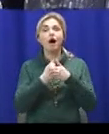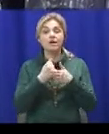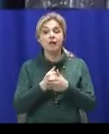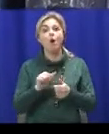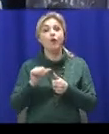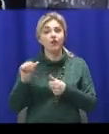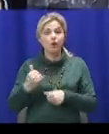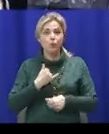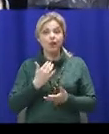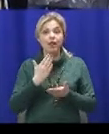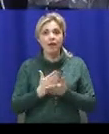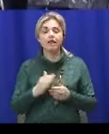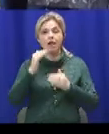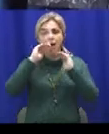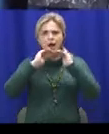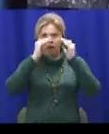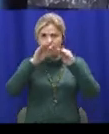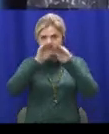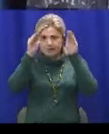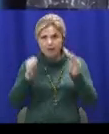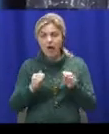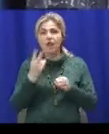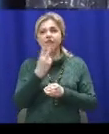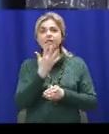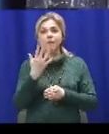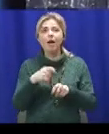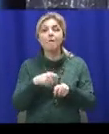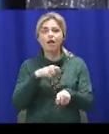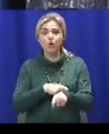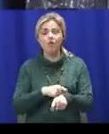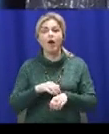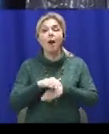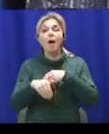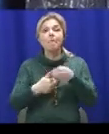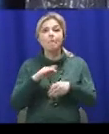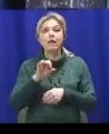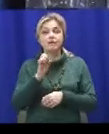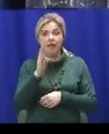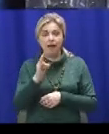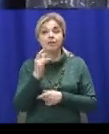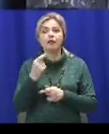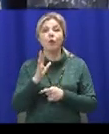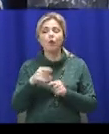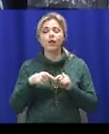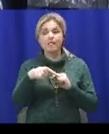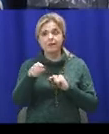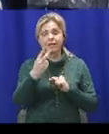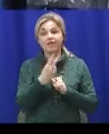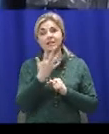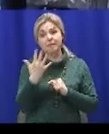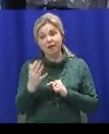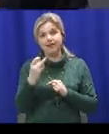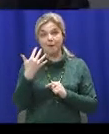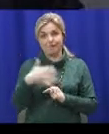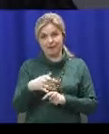є критий 25-метровий басейн, де будуть проходити і плавати на дистанції 25 і 50